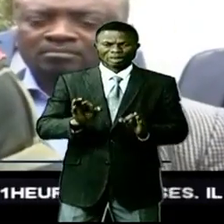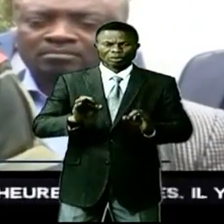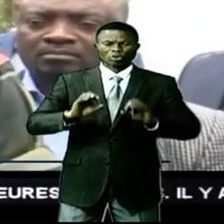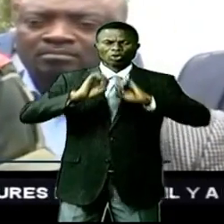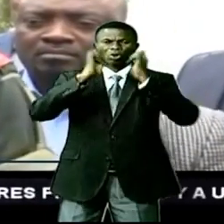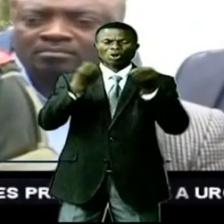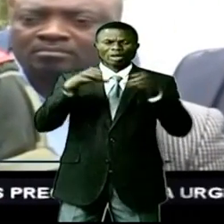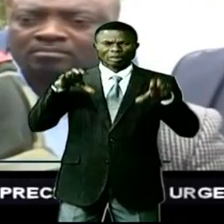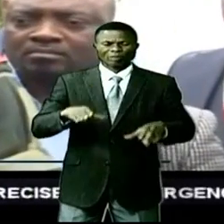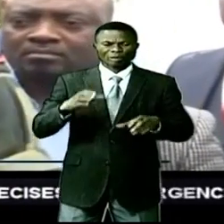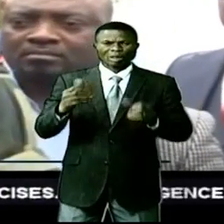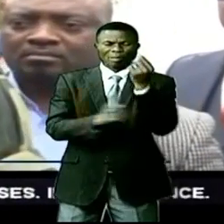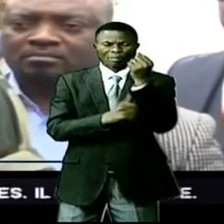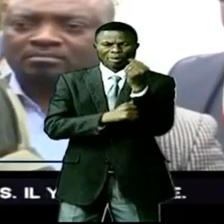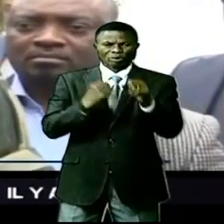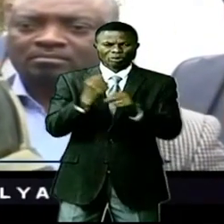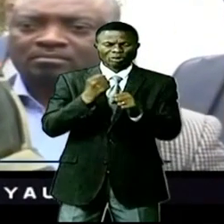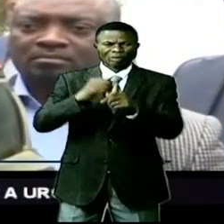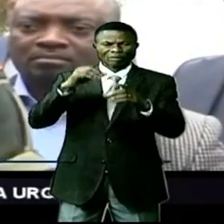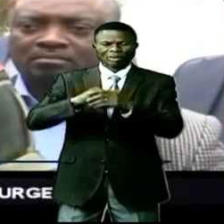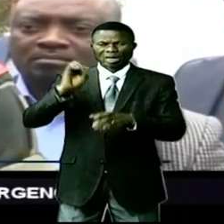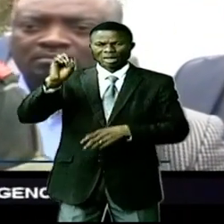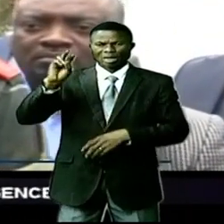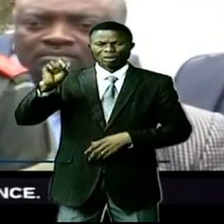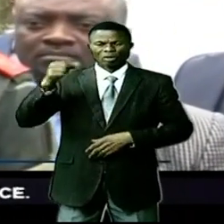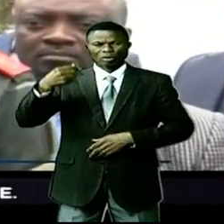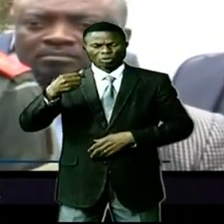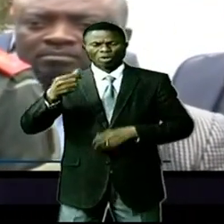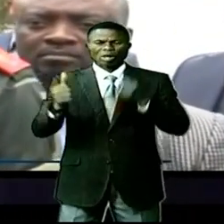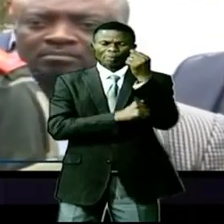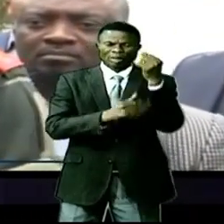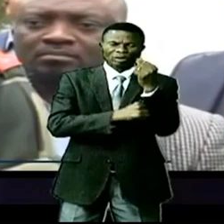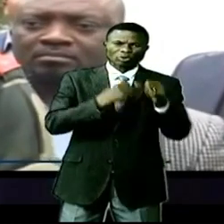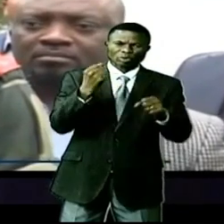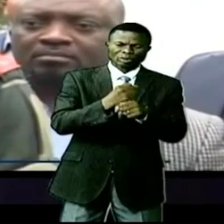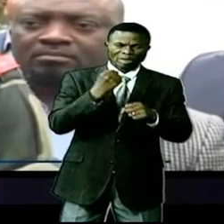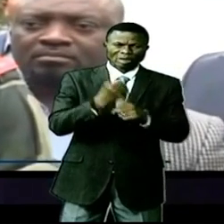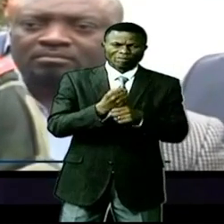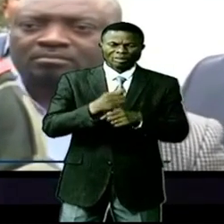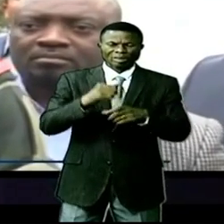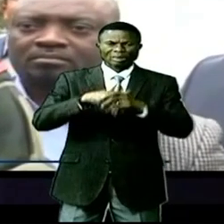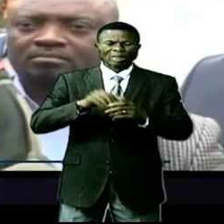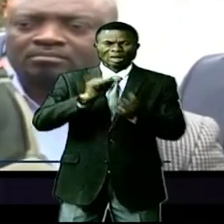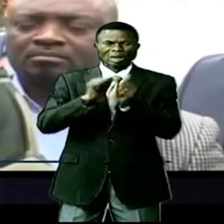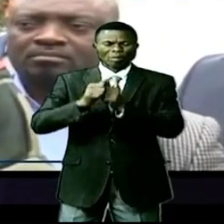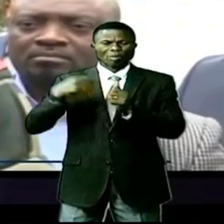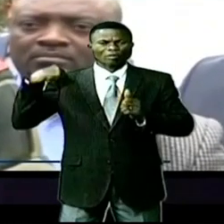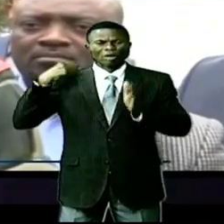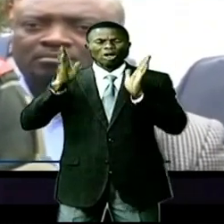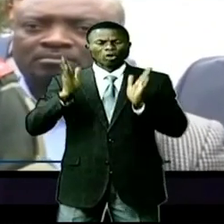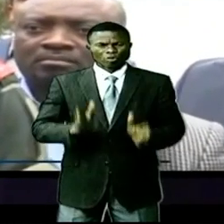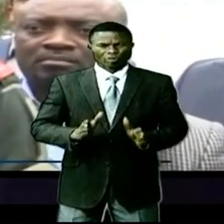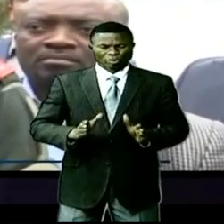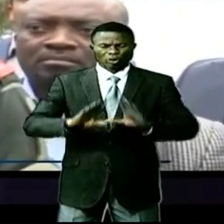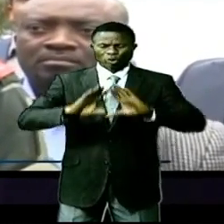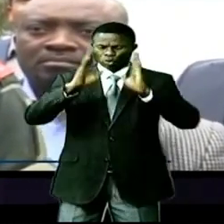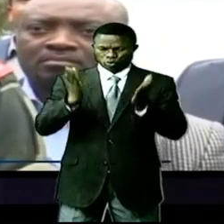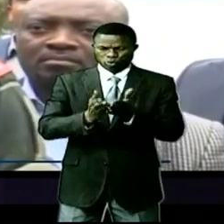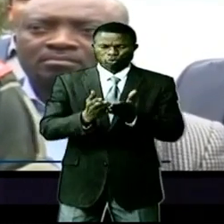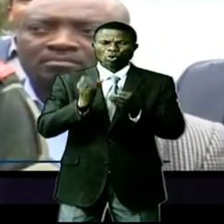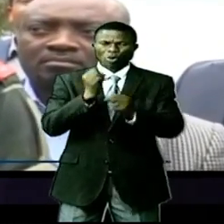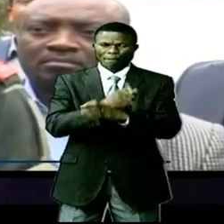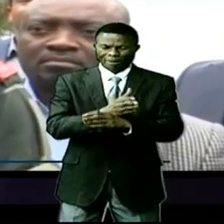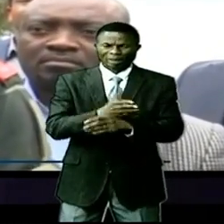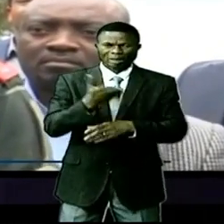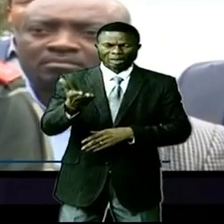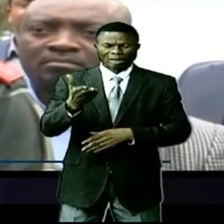travaillent dans le domaine des ONG, les acteurs qui travaillent dans le secteur gouvernemental pour que les moyens soient mis